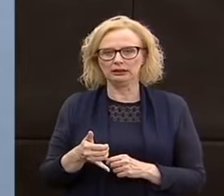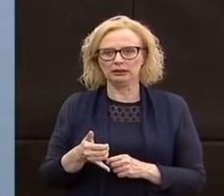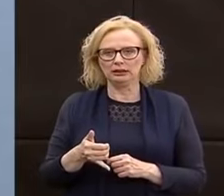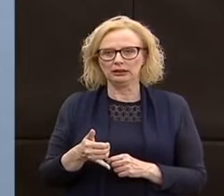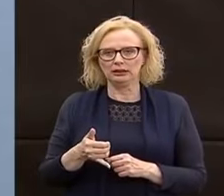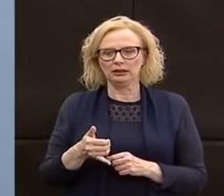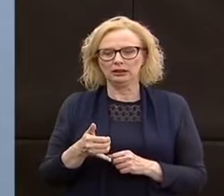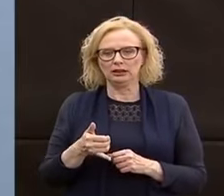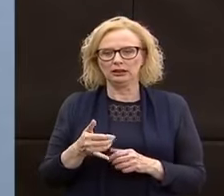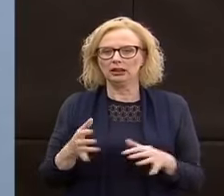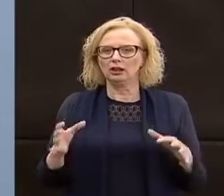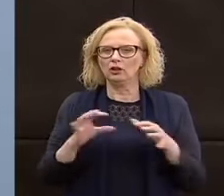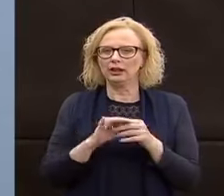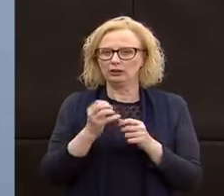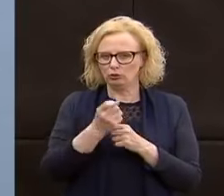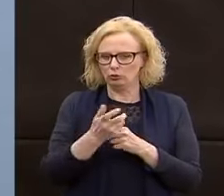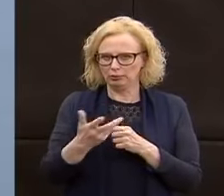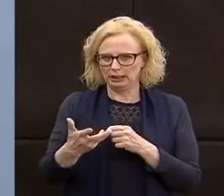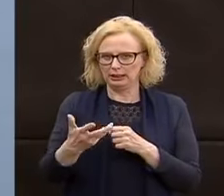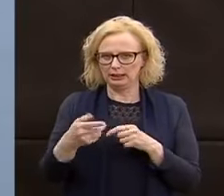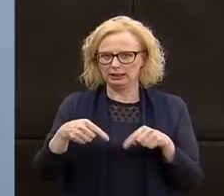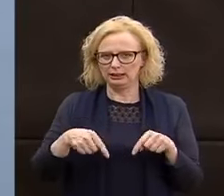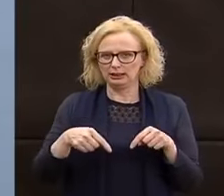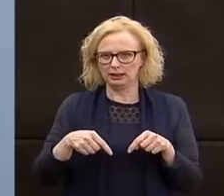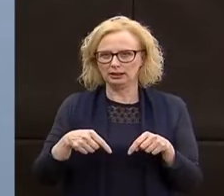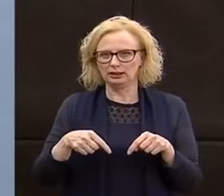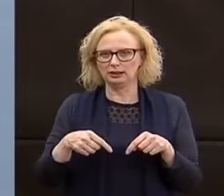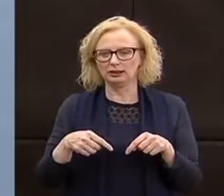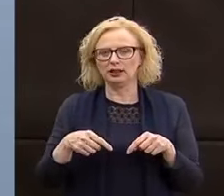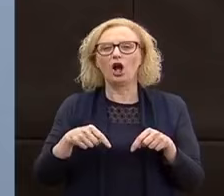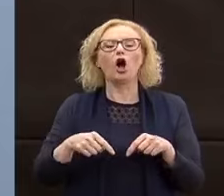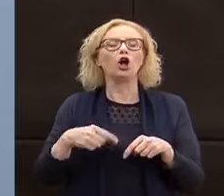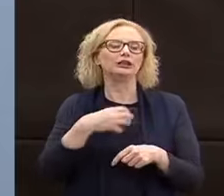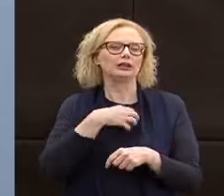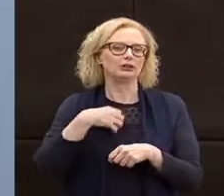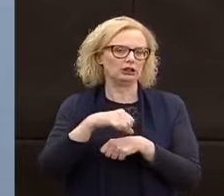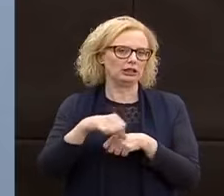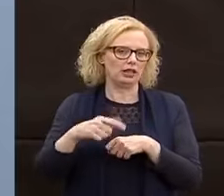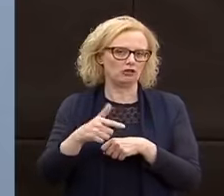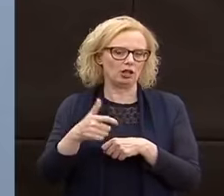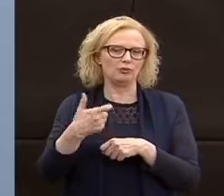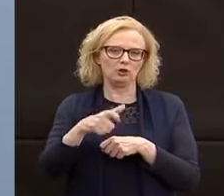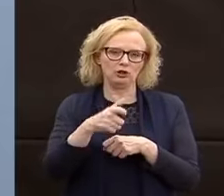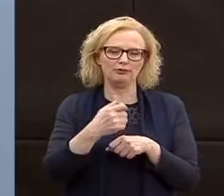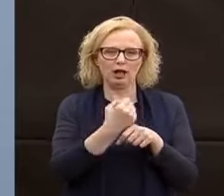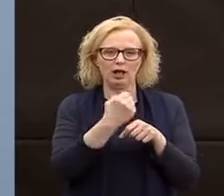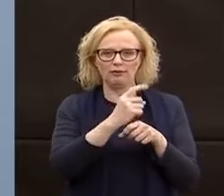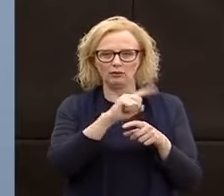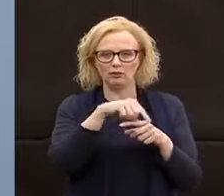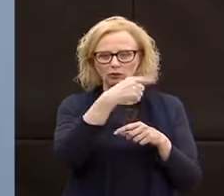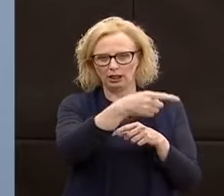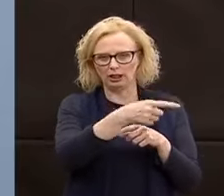tornando ai numeri, che oggi appunto non c l'assessore Segnana perché è impegnata al Cal,